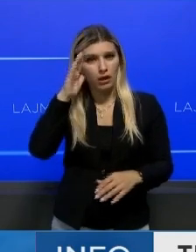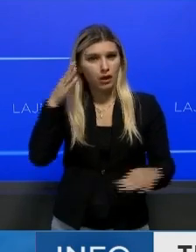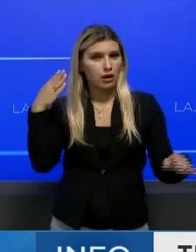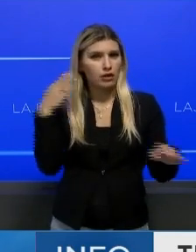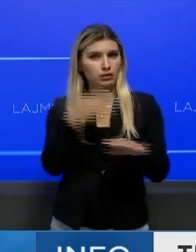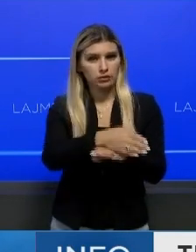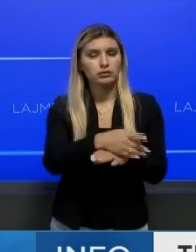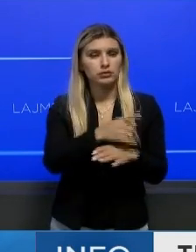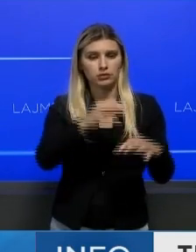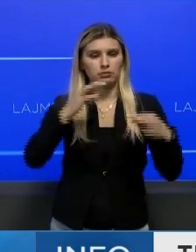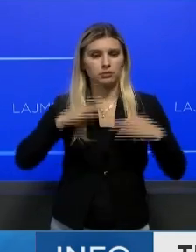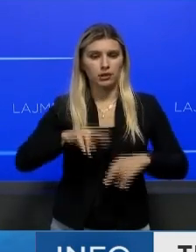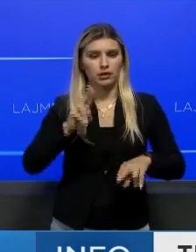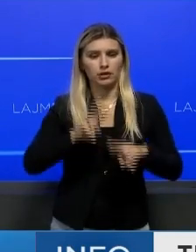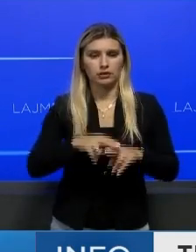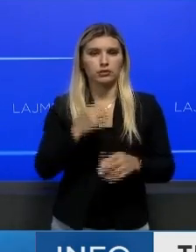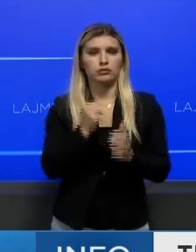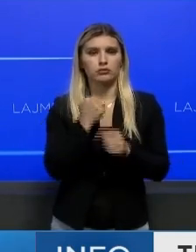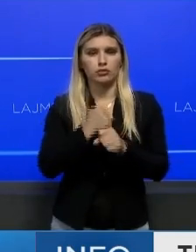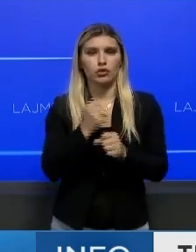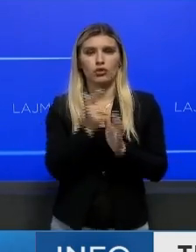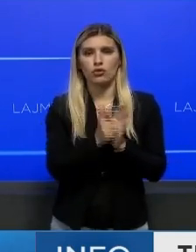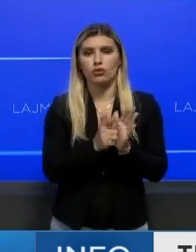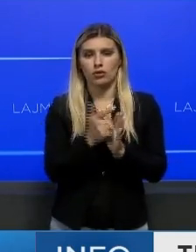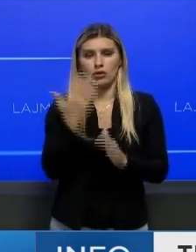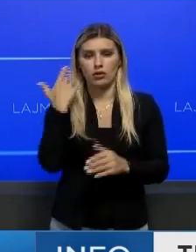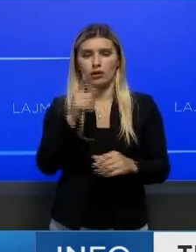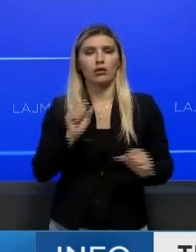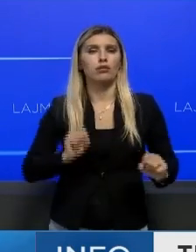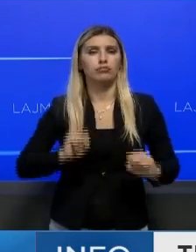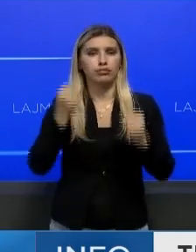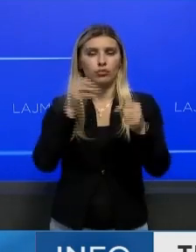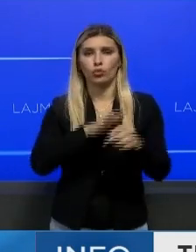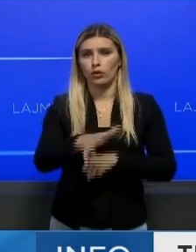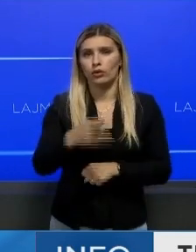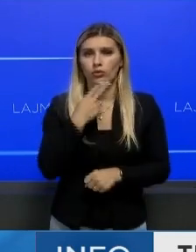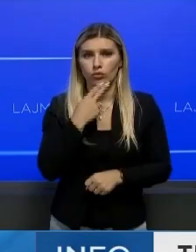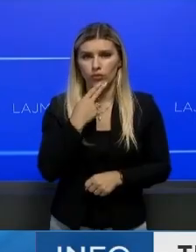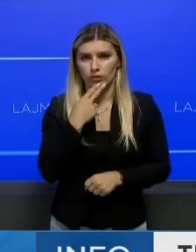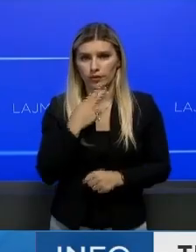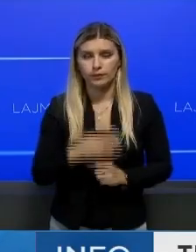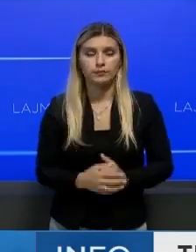i cili u shpal president në detyre gjëtë cilen protestuesit për e kundështojnë.